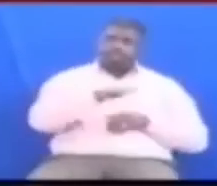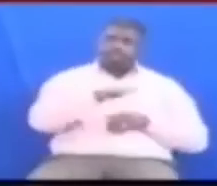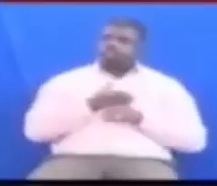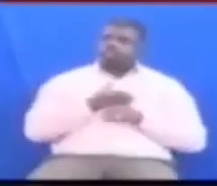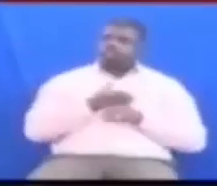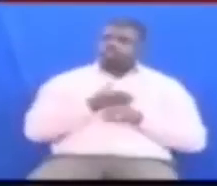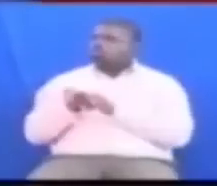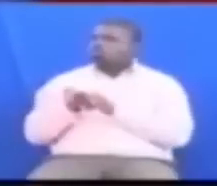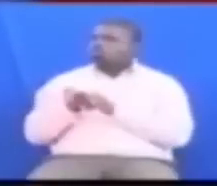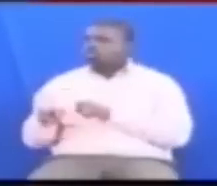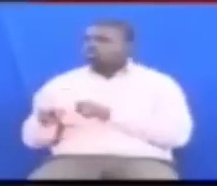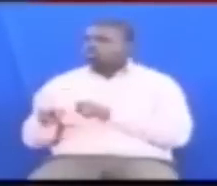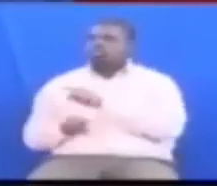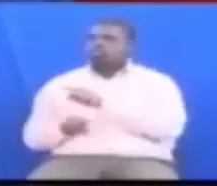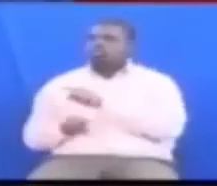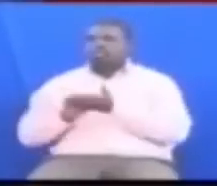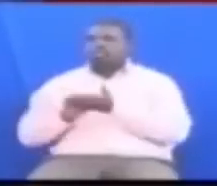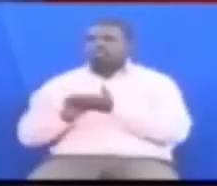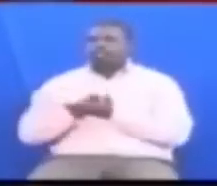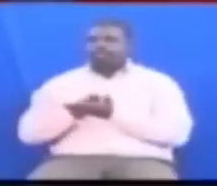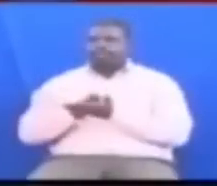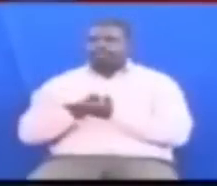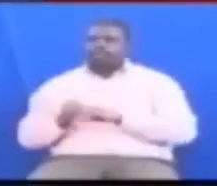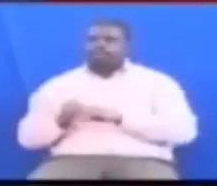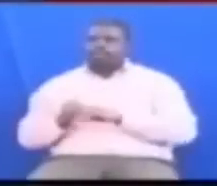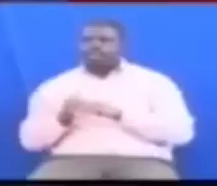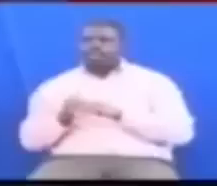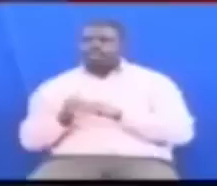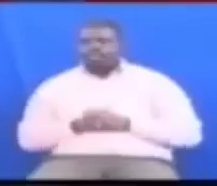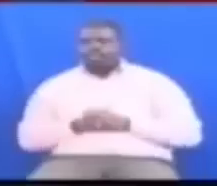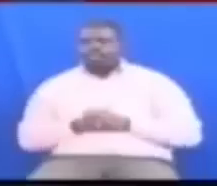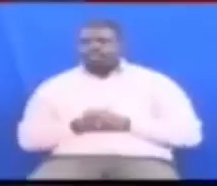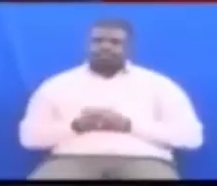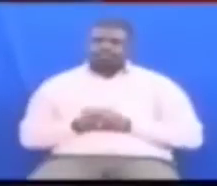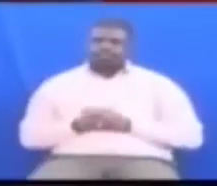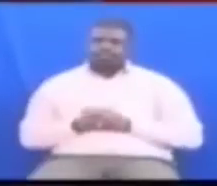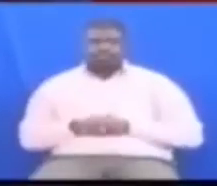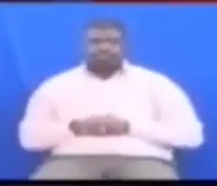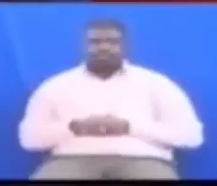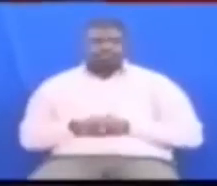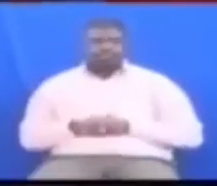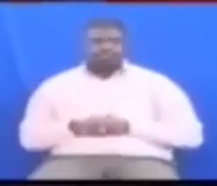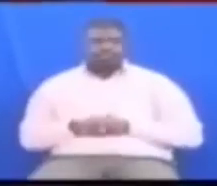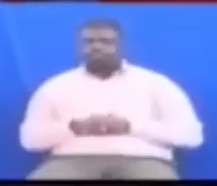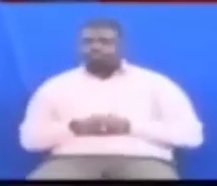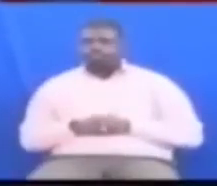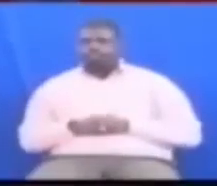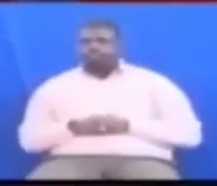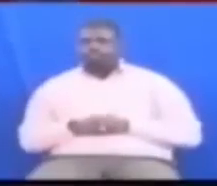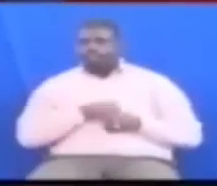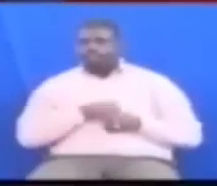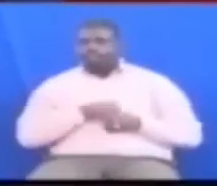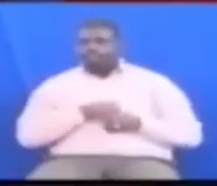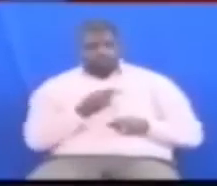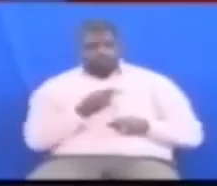kumtenga mbunge la hii Sua misingi ya kidemokwasia Kwa sababu waziri ya namisikia Mwishimu wa mkuchika hapa alikuwepo Hame shudia hiyo Na mwishimu wa mawaziri